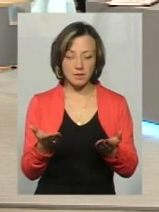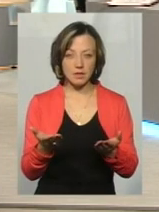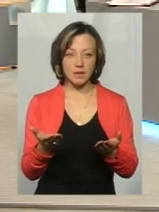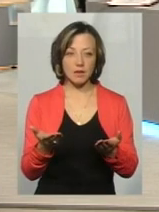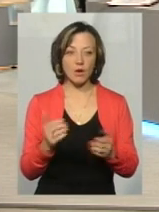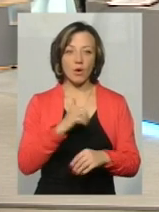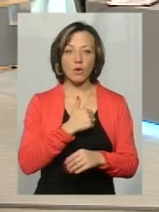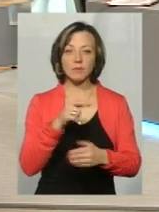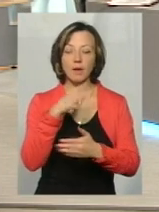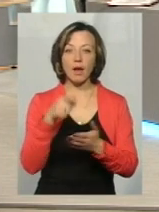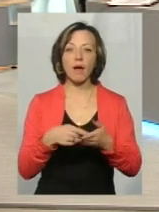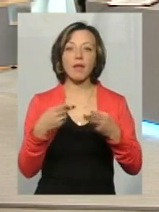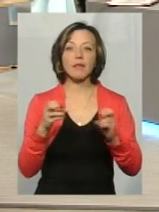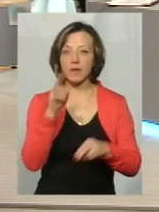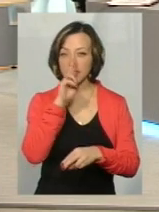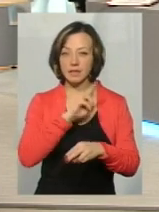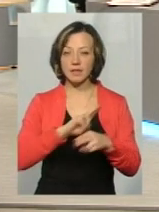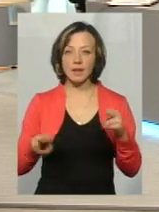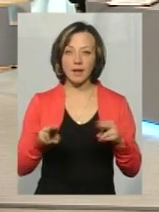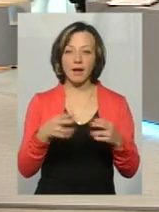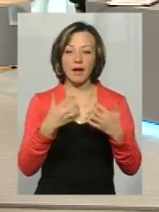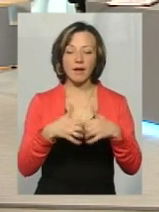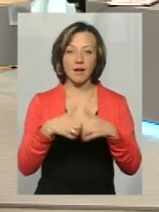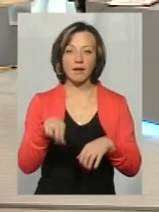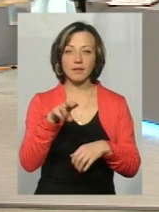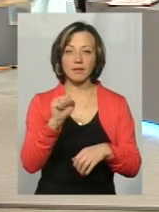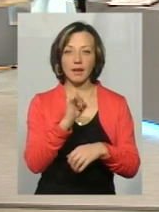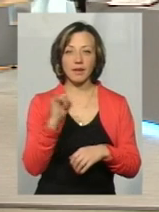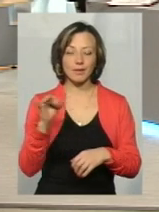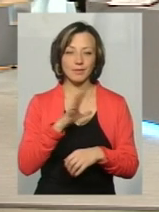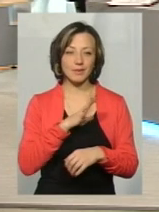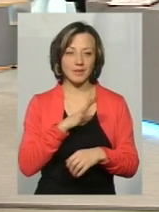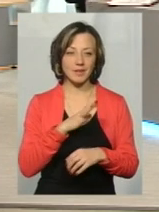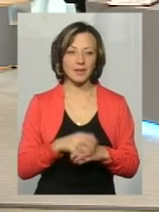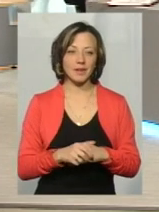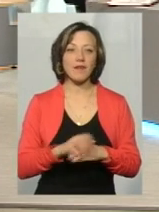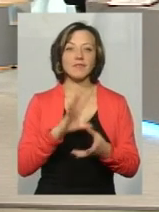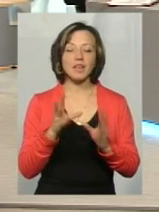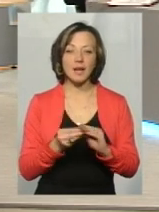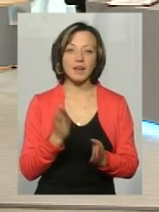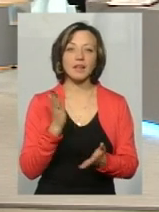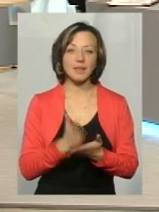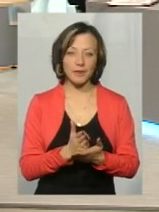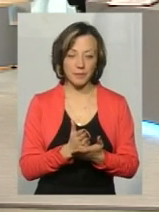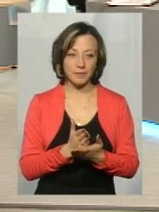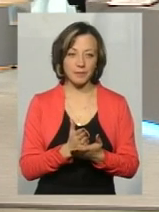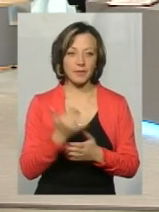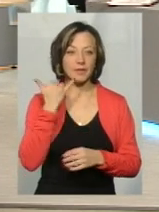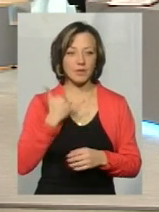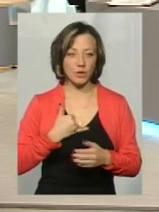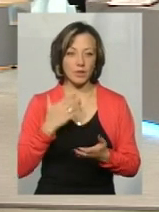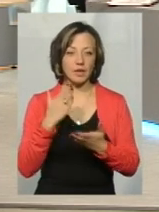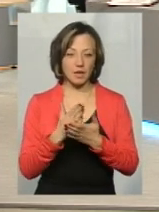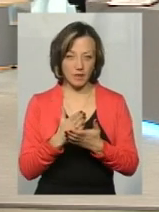Ось, але хочеться запитати, де ж ділися ті вимірювачі, які були в ДАІ, але це не до вас. Ви не про ці лікарні, але... У нас є дзвіночок, давайте, тоді,